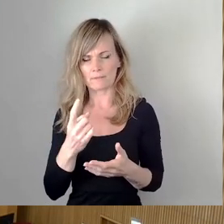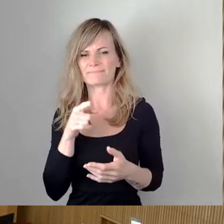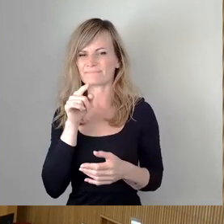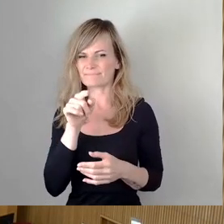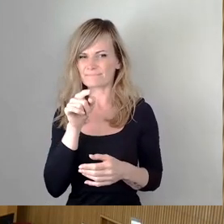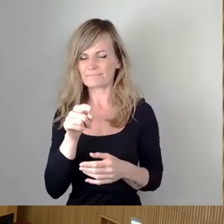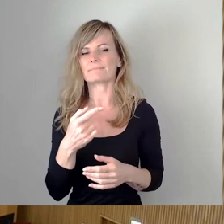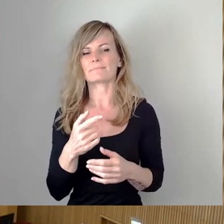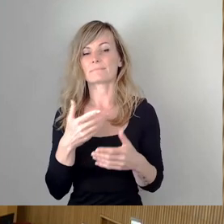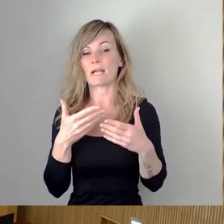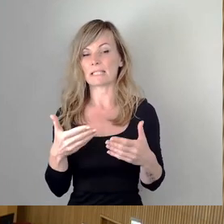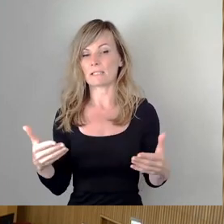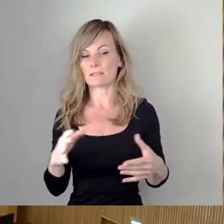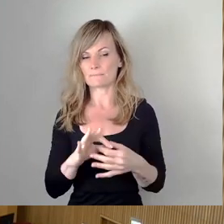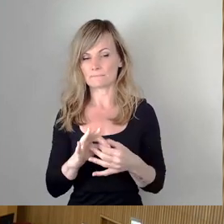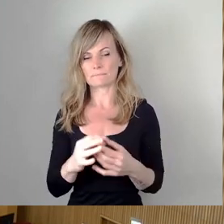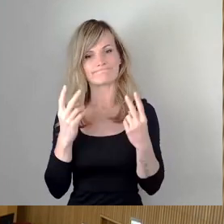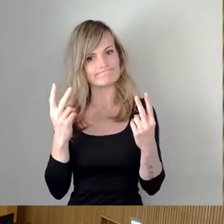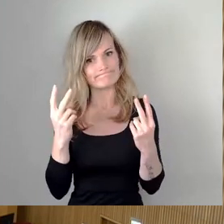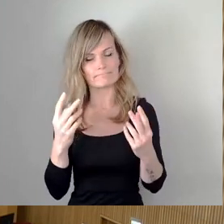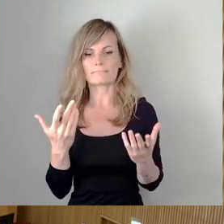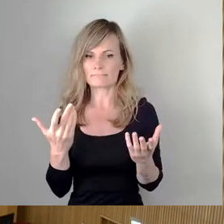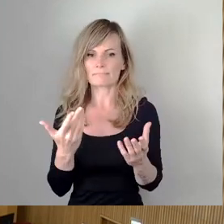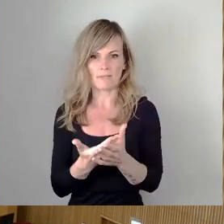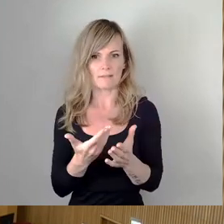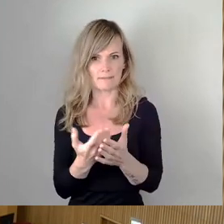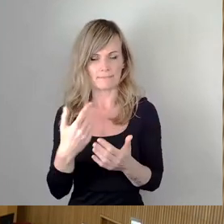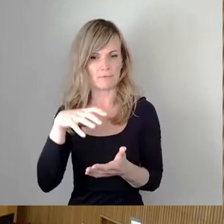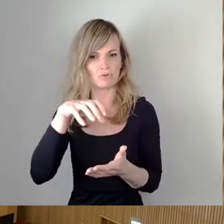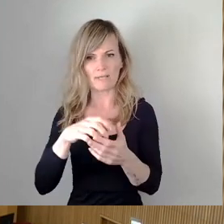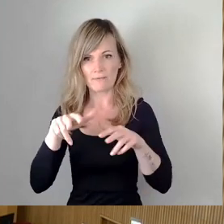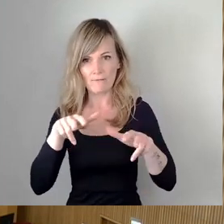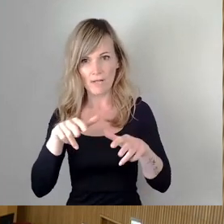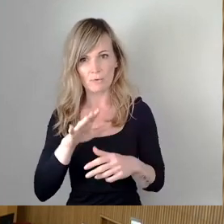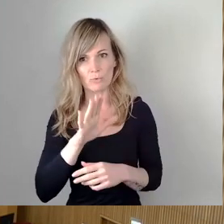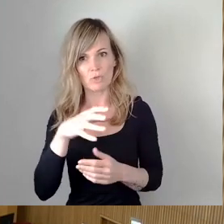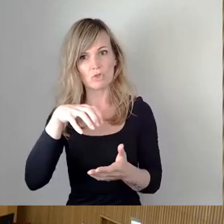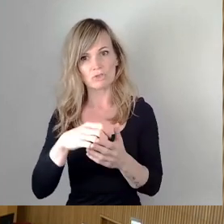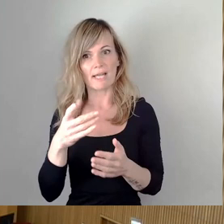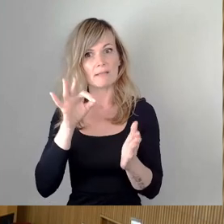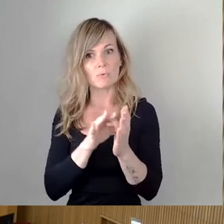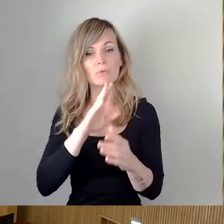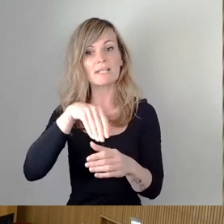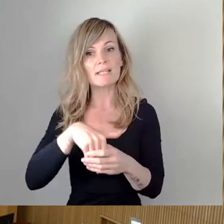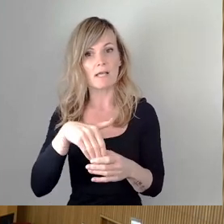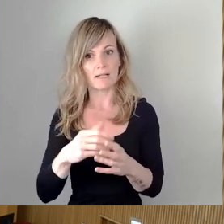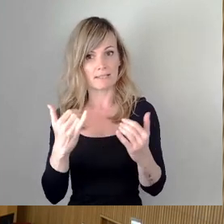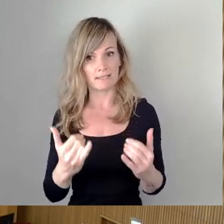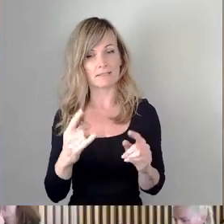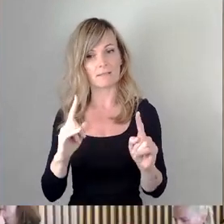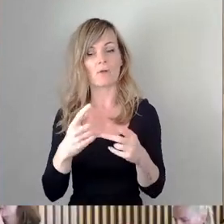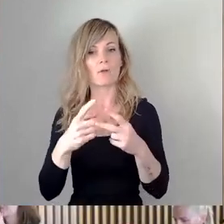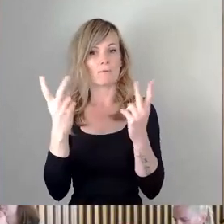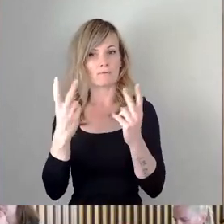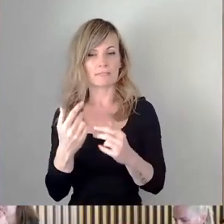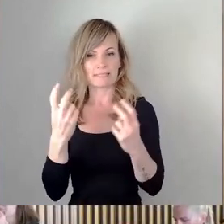Angelegenheit halte ich es doch für angemessen, wenn die Stadtverwaltung ihren Standpunkt inhaltlich hier in öffentlicher Sitzung des